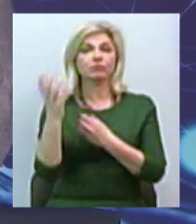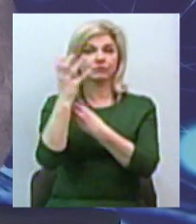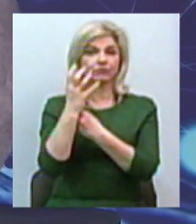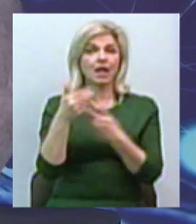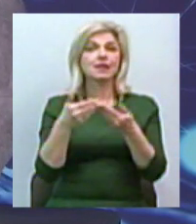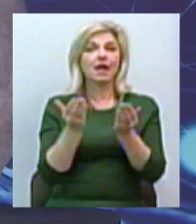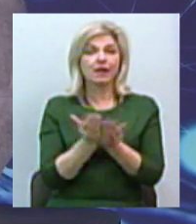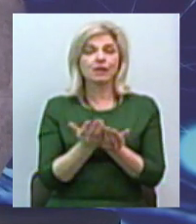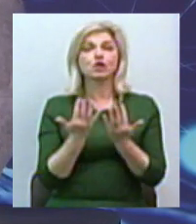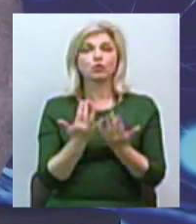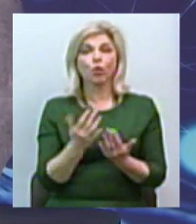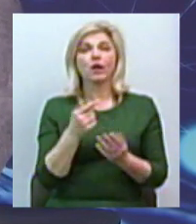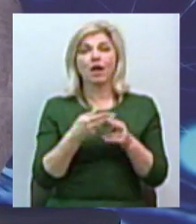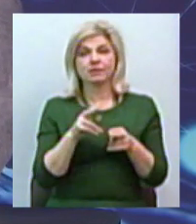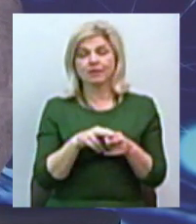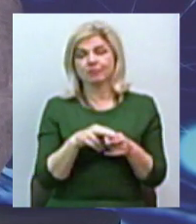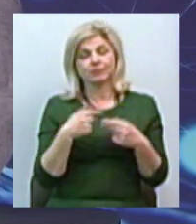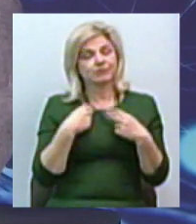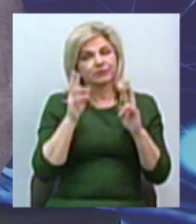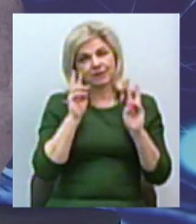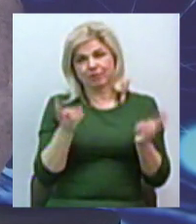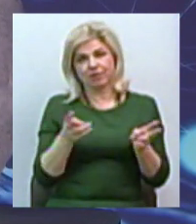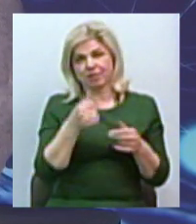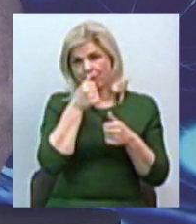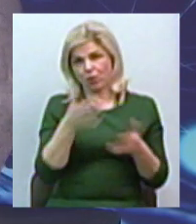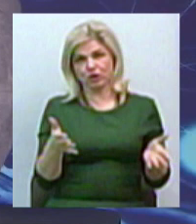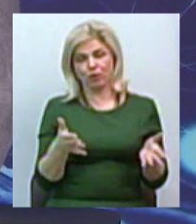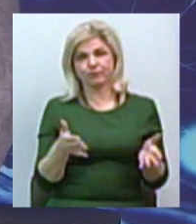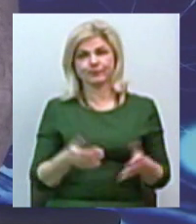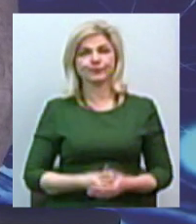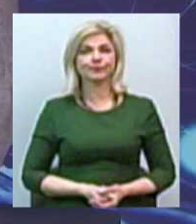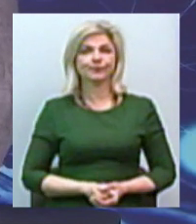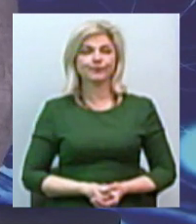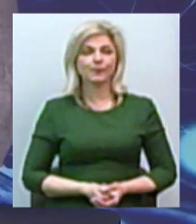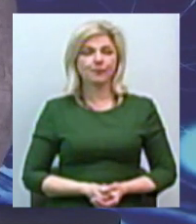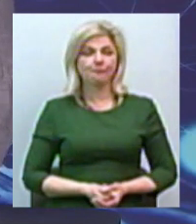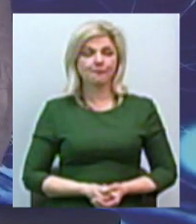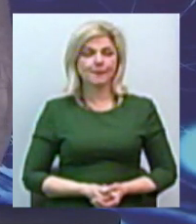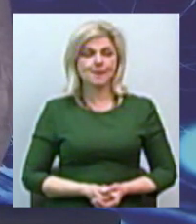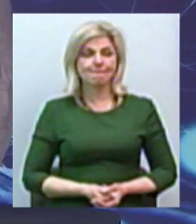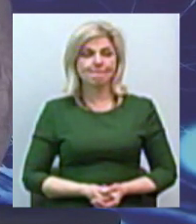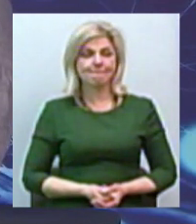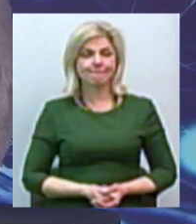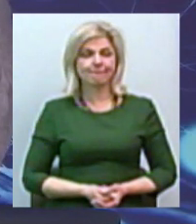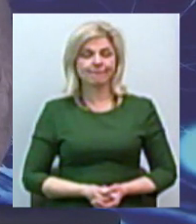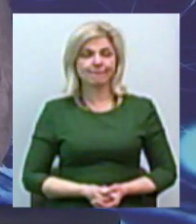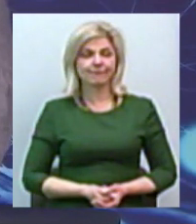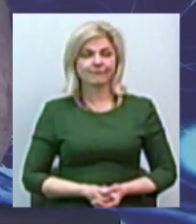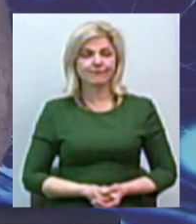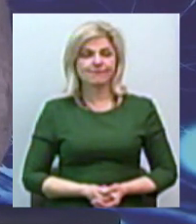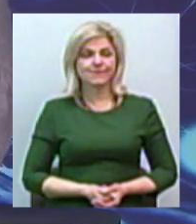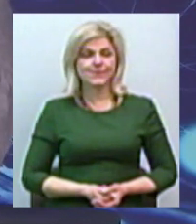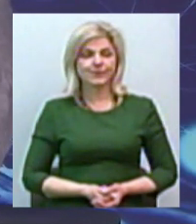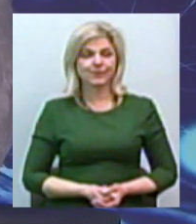Супутників тарілки, скільки це торкнеться, ми не можемо. Але те, що виводять самі